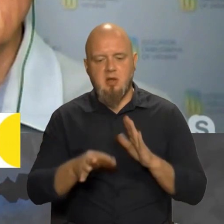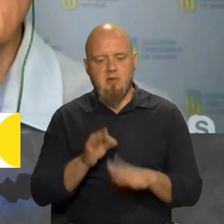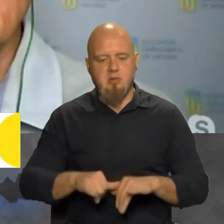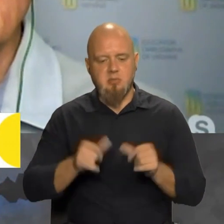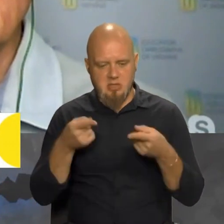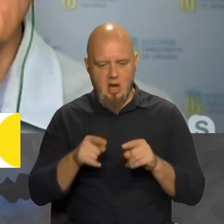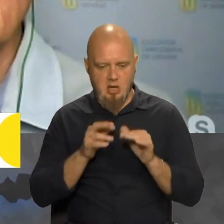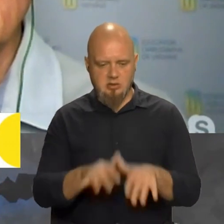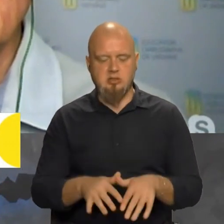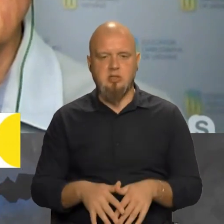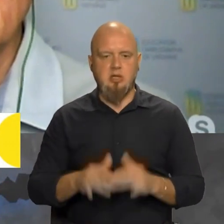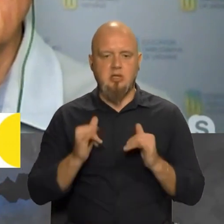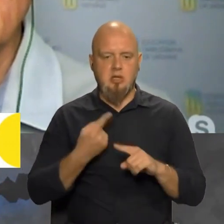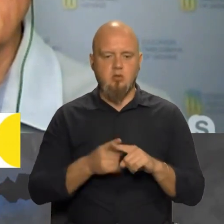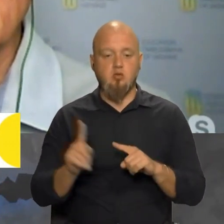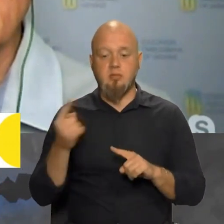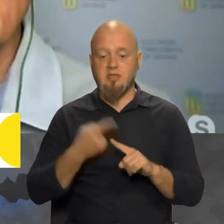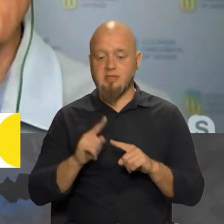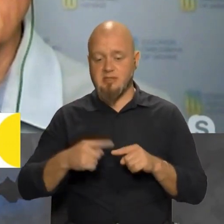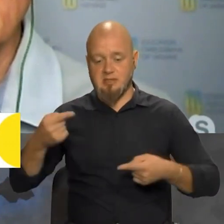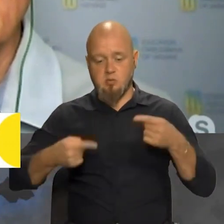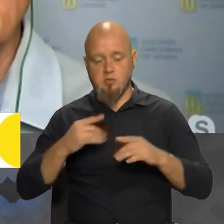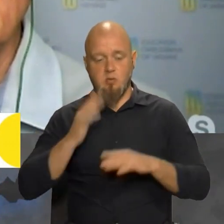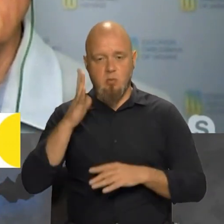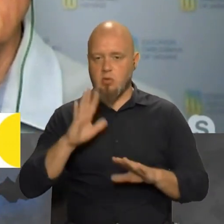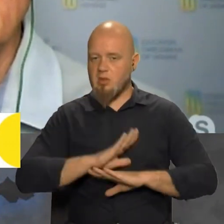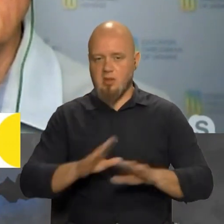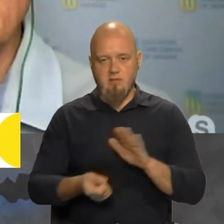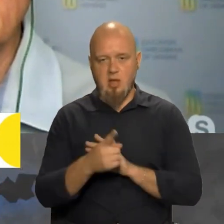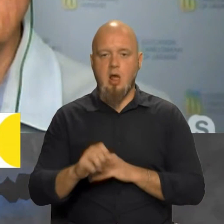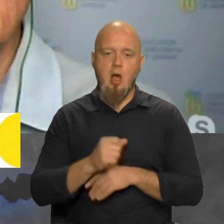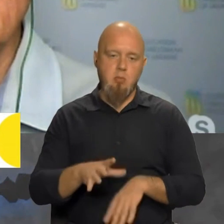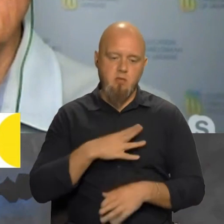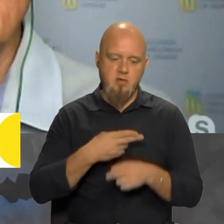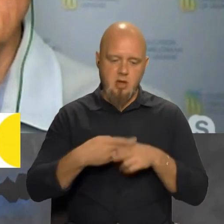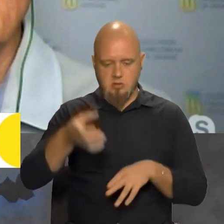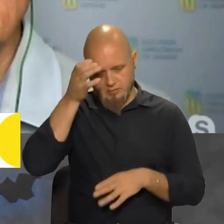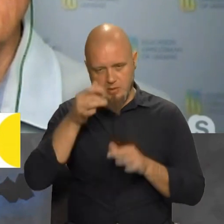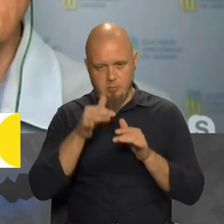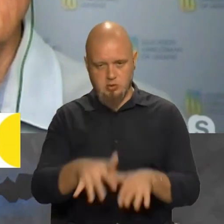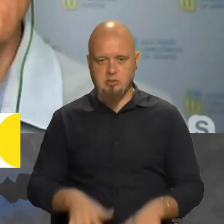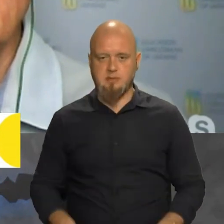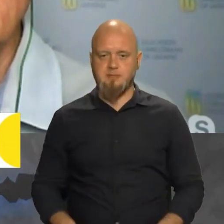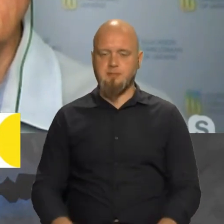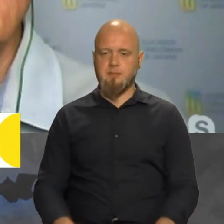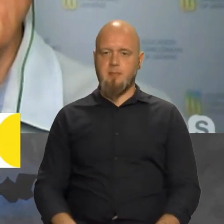більш реалістичний для того, аби цих дискусій в майбутньому не виникало, а був якісний освітній процес?